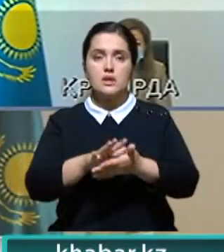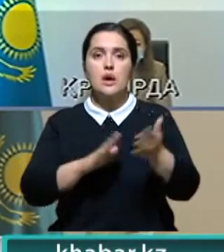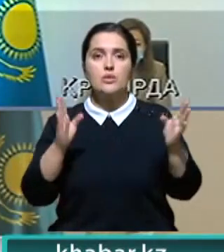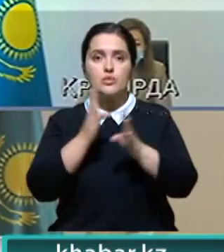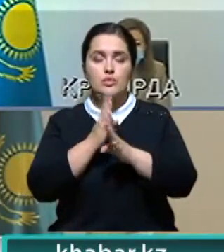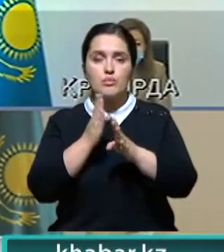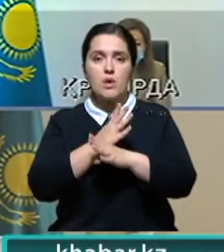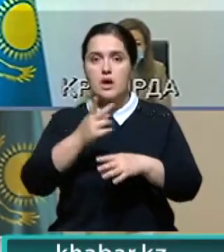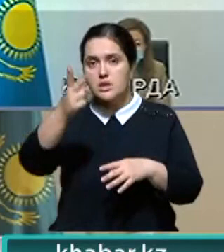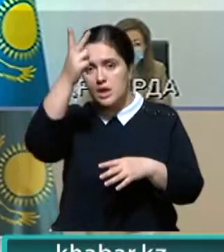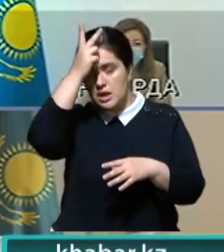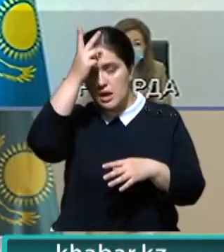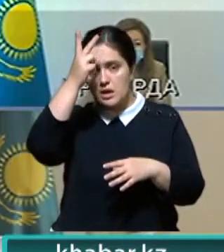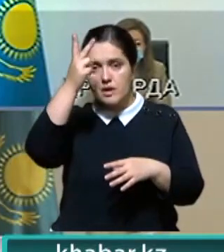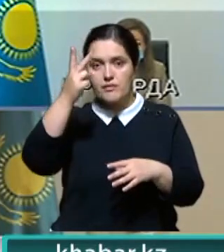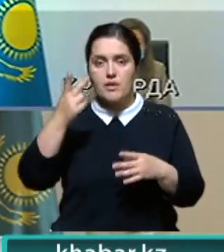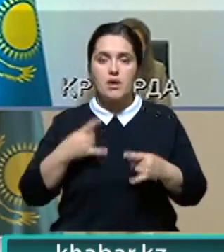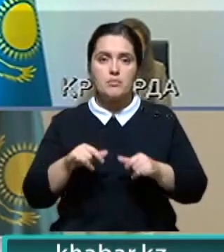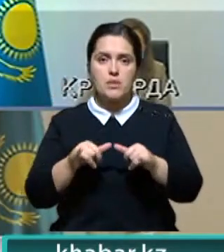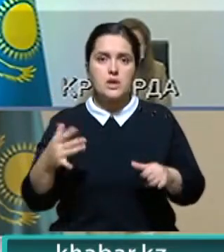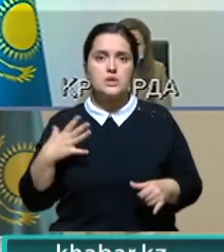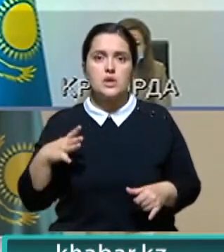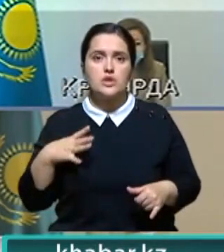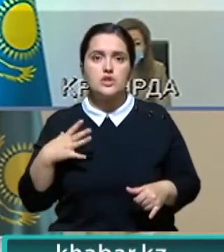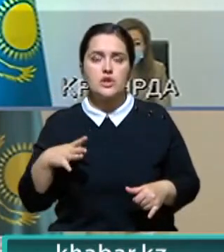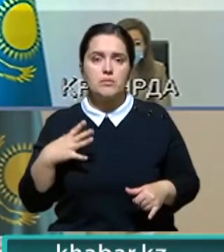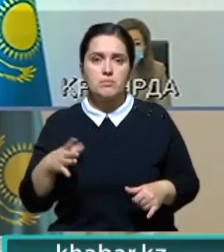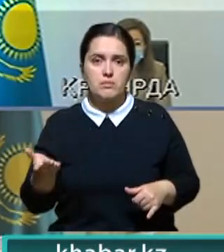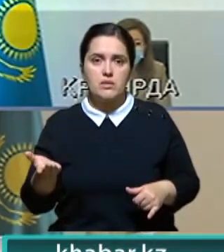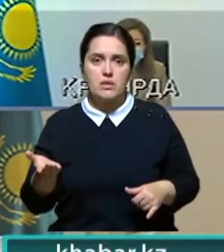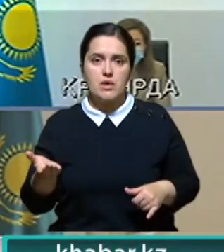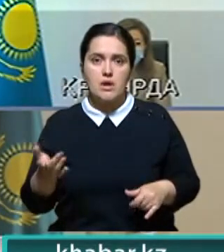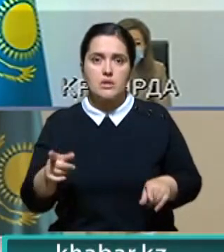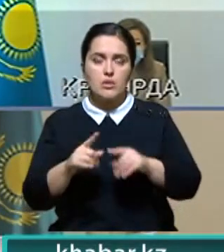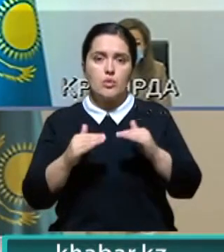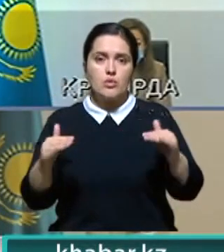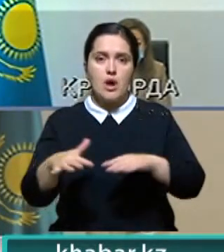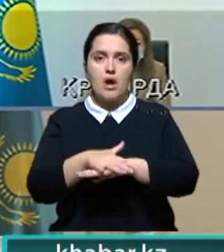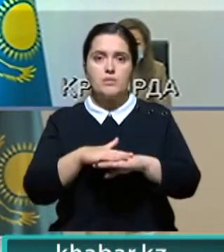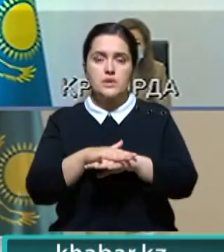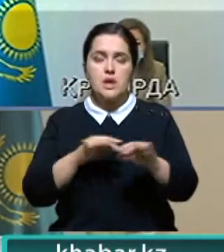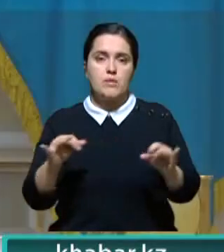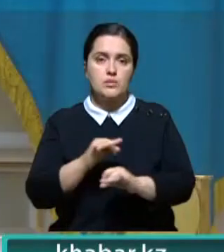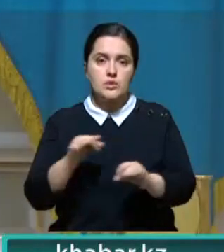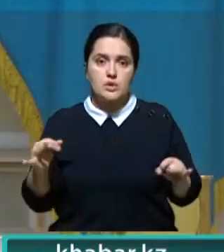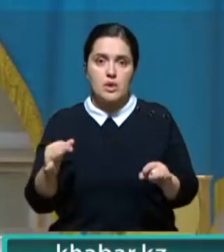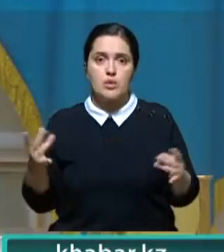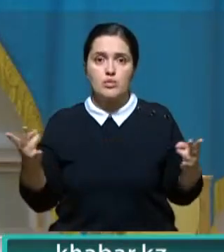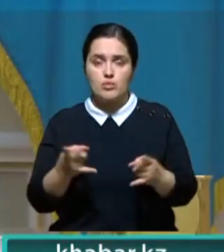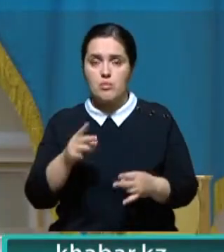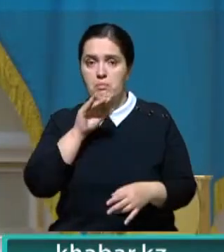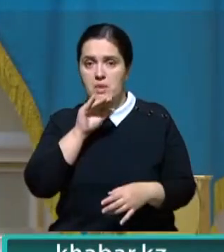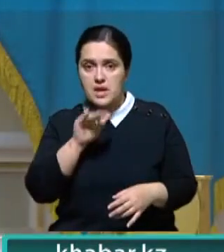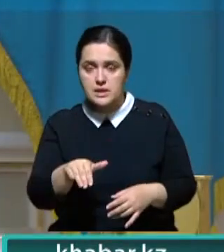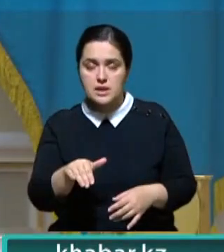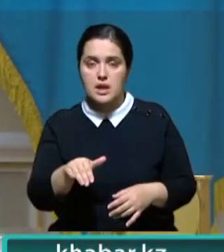популяции сайгаков. Но зачем это все выводить на такой уровень общественного обсуждения? Нужно профессионально